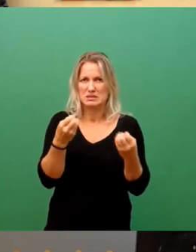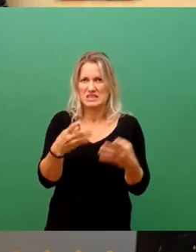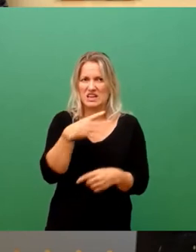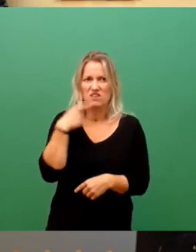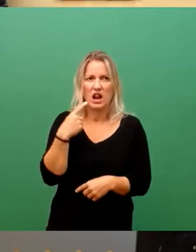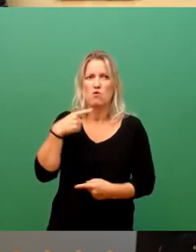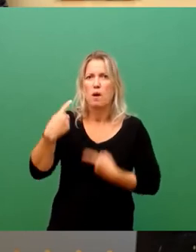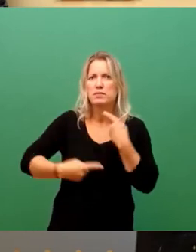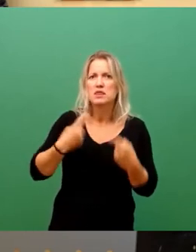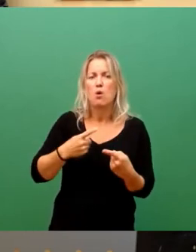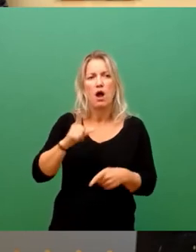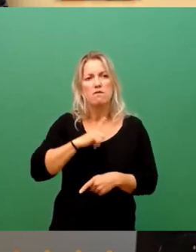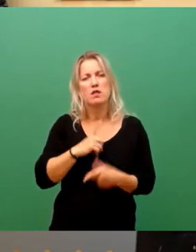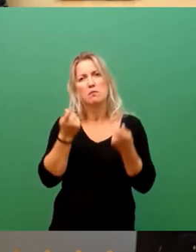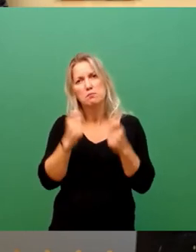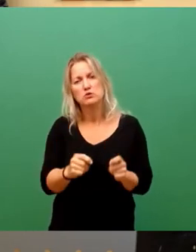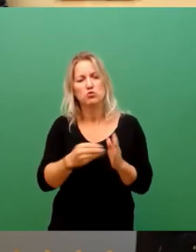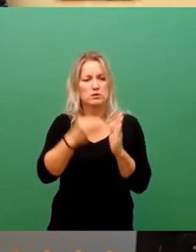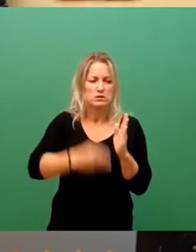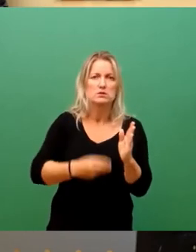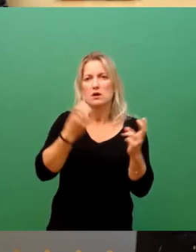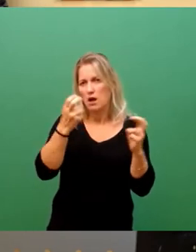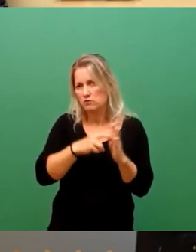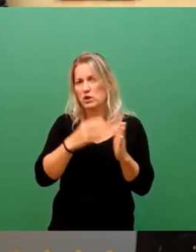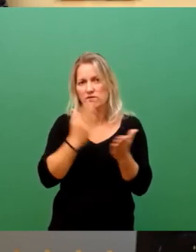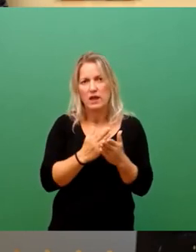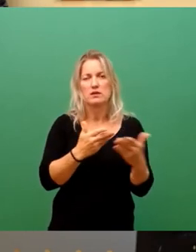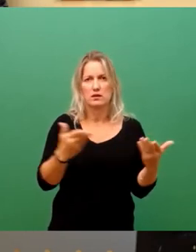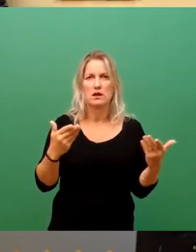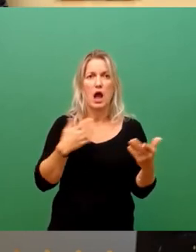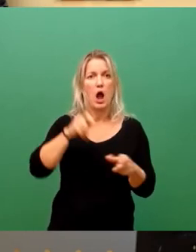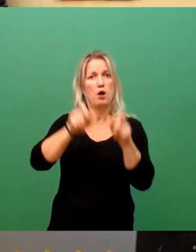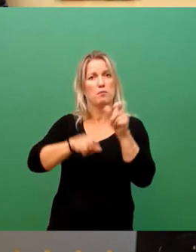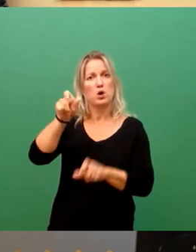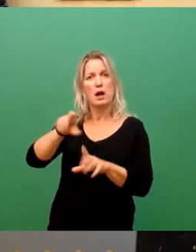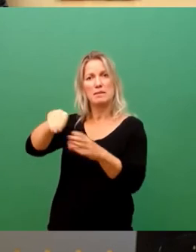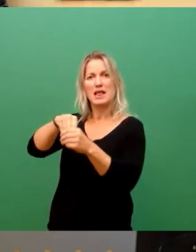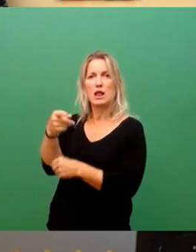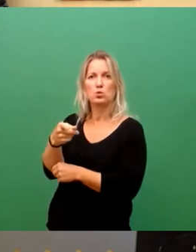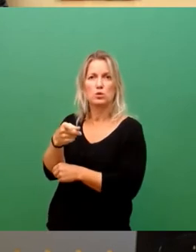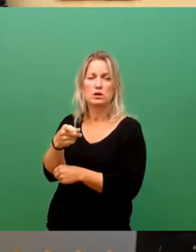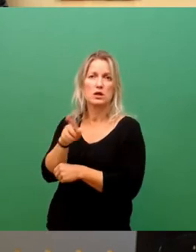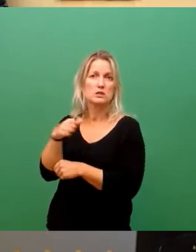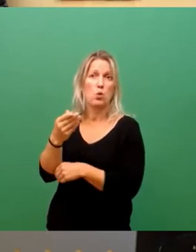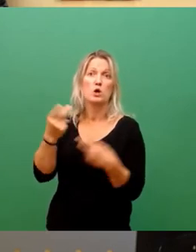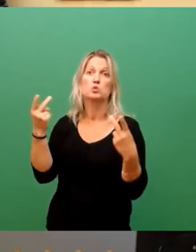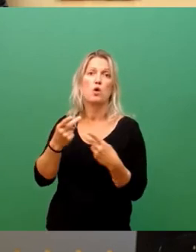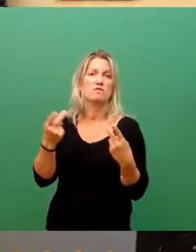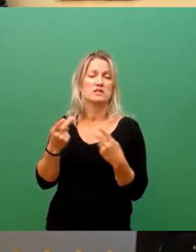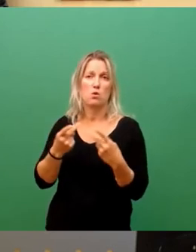irgendwelche Beschlüsse wartet. Und Bürgerbeteiligung ist eh das, was im Geschäftsbereich